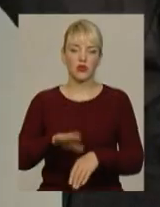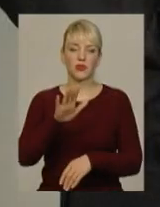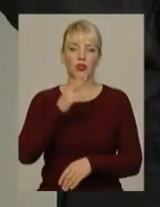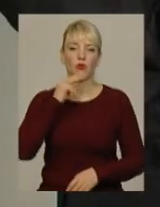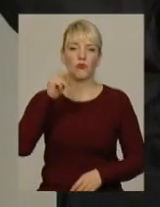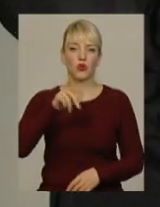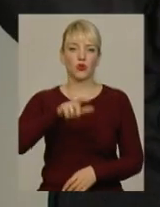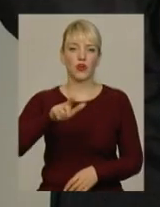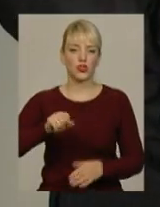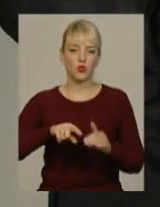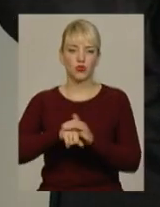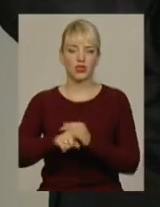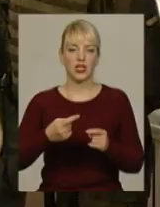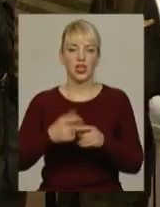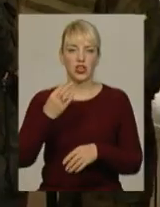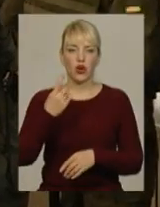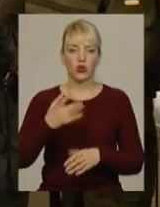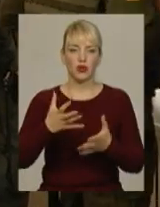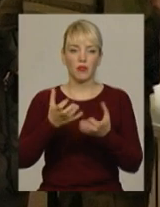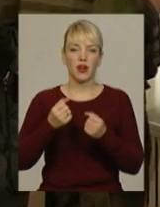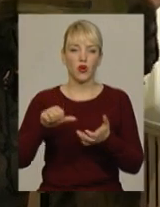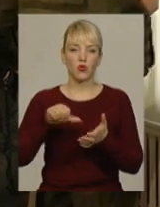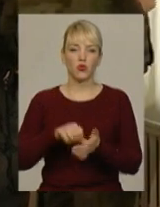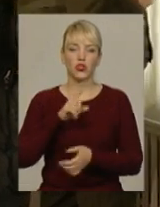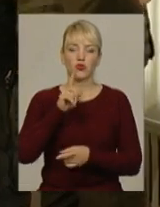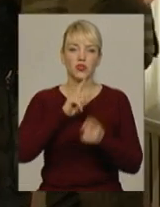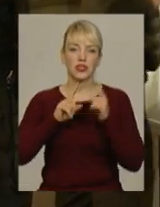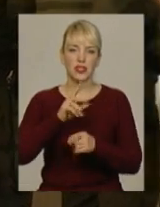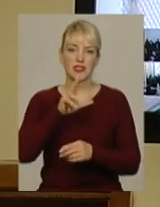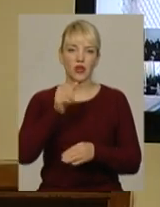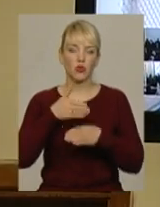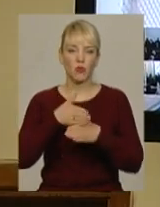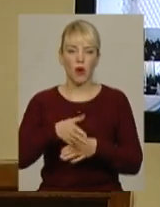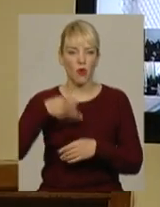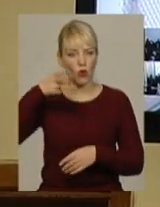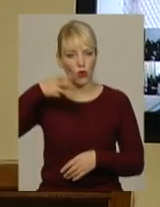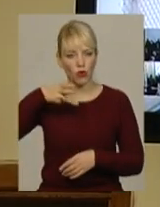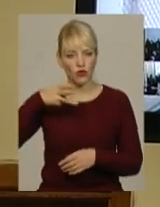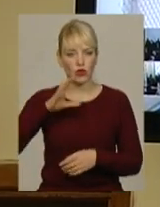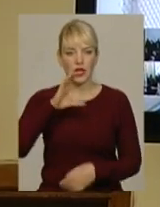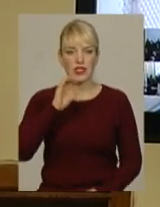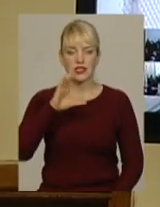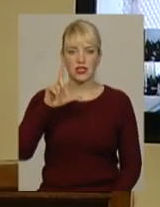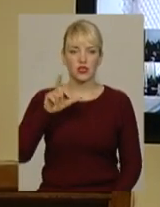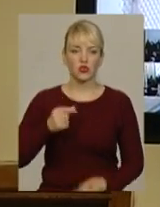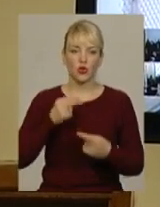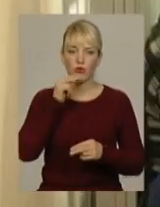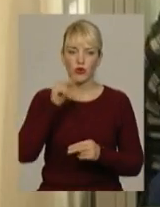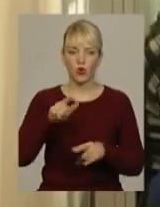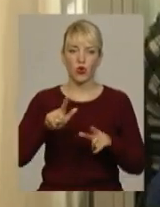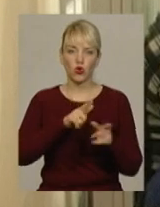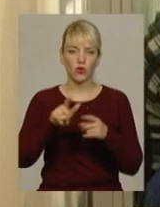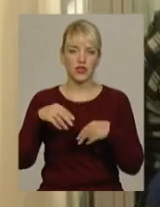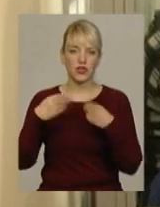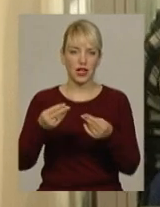обвинувачених у втечі. Ще один бере участь у засіданні за допомогою відеоконференції із СІЗО. Обвинувачені готові дати свідчення.